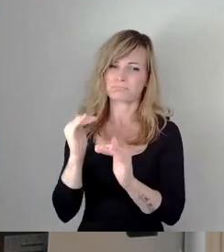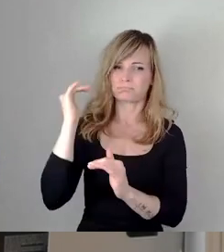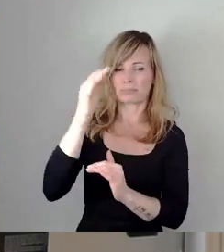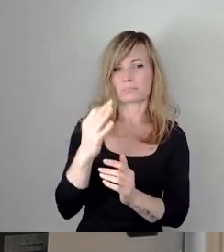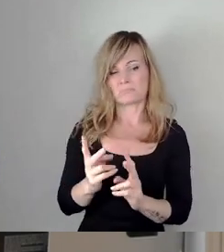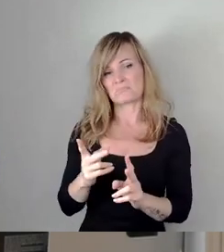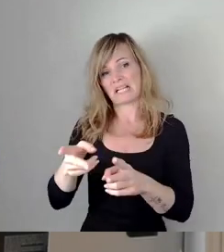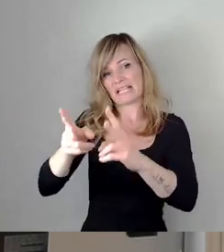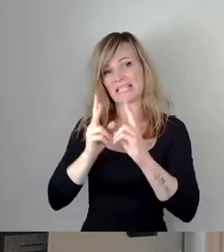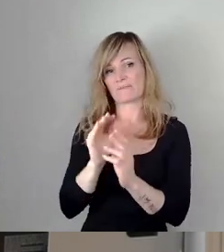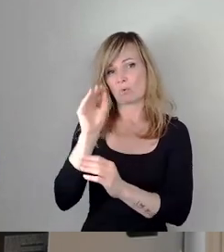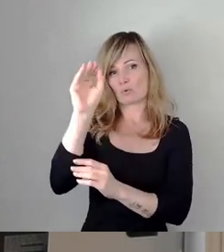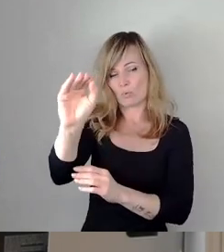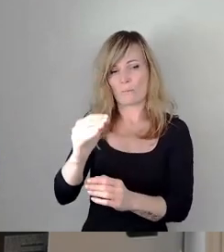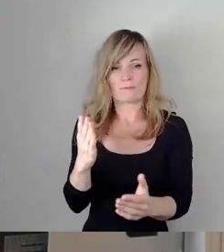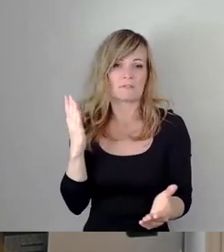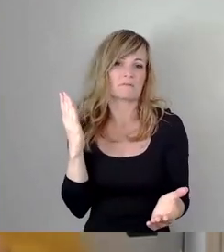Damit möchte ich an der Stelle erst mal enden.